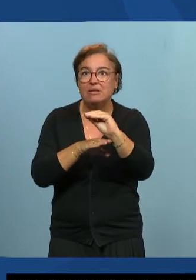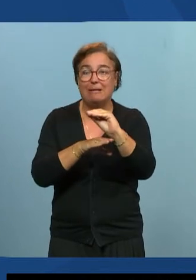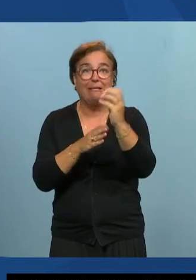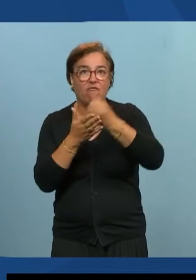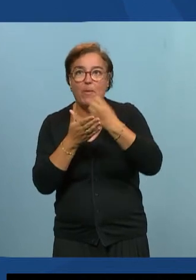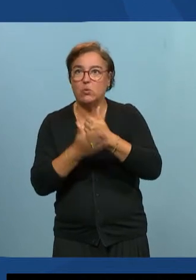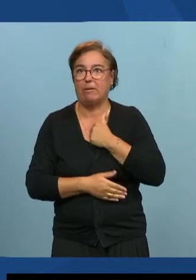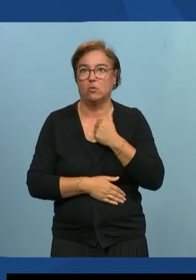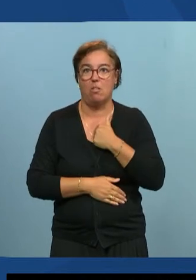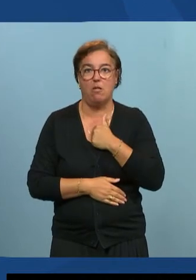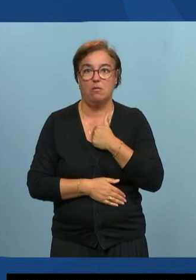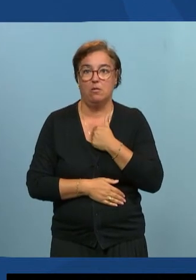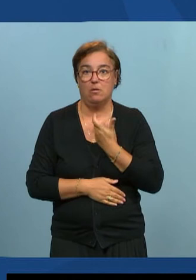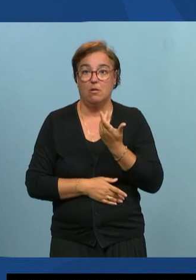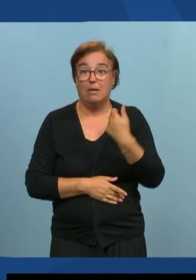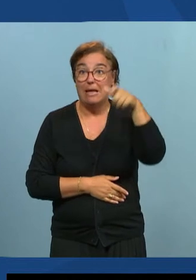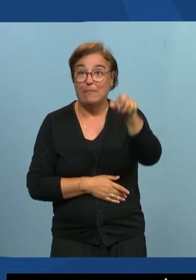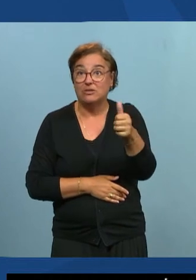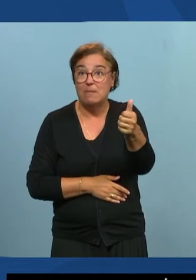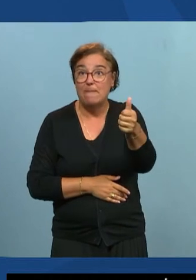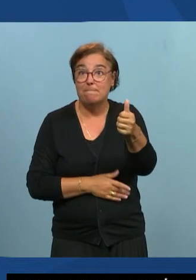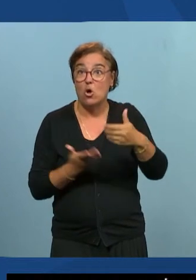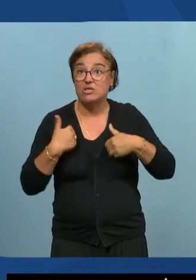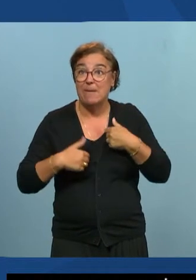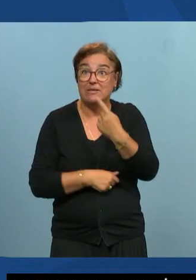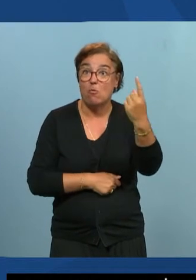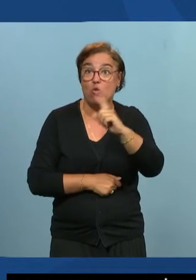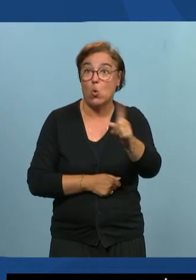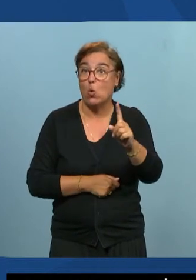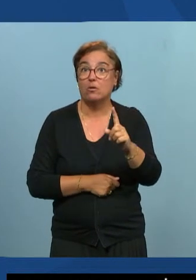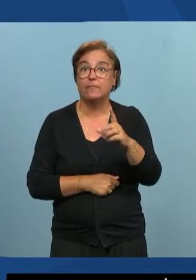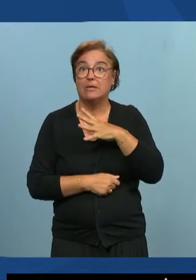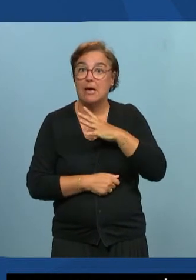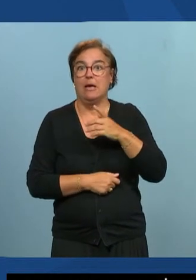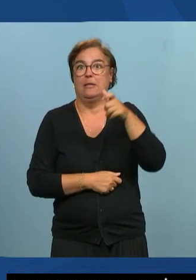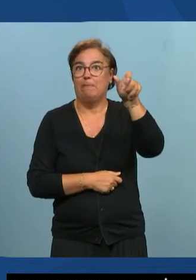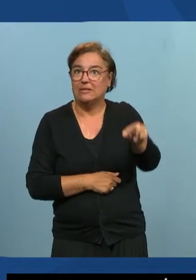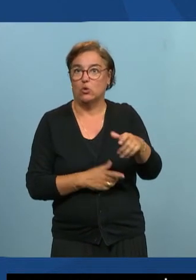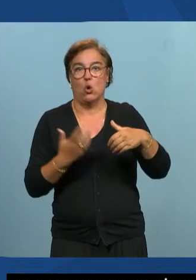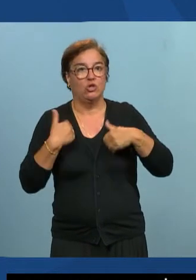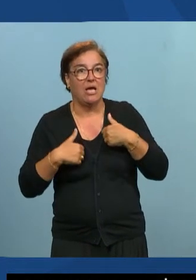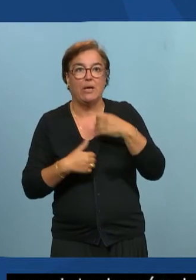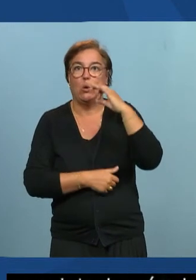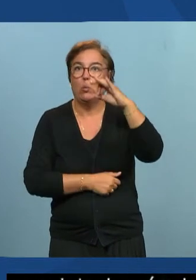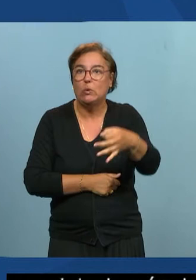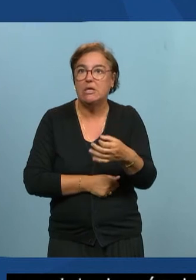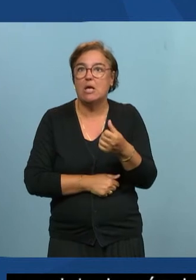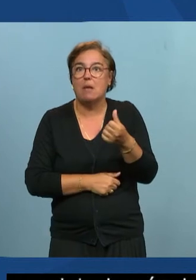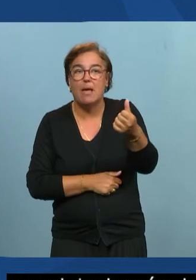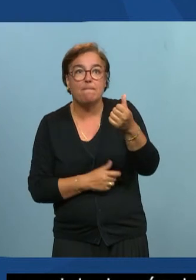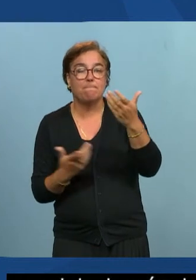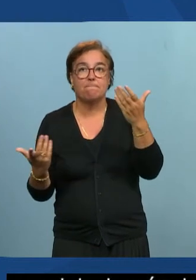personnelles, etc. Et les personnes ne sont pas que des personnes handicapées. Ce sont des personnes handicapées qui peuvent être préoccupées d'éco-conception,